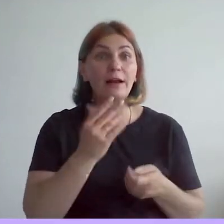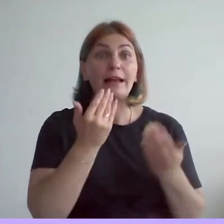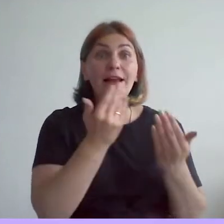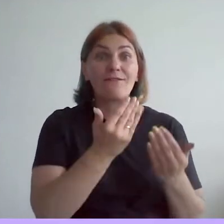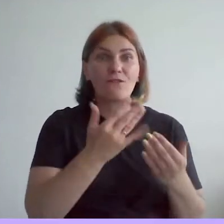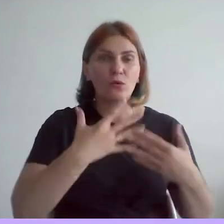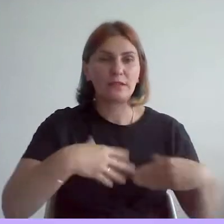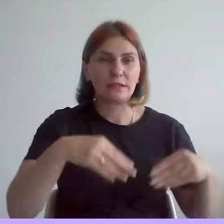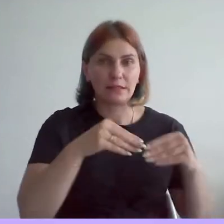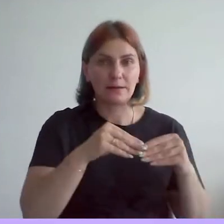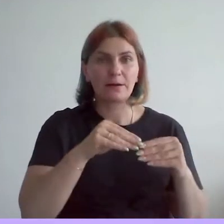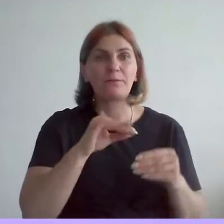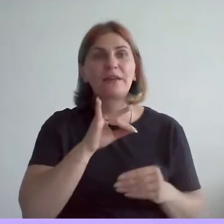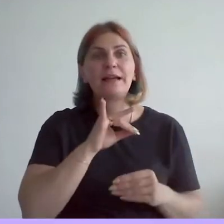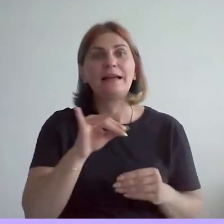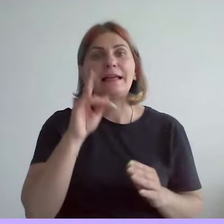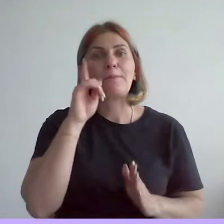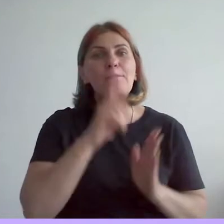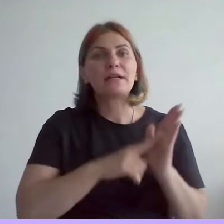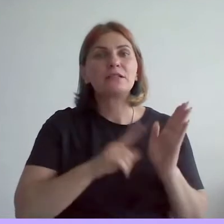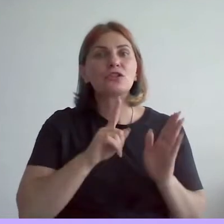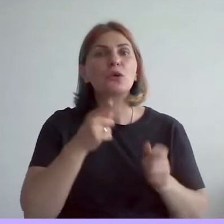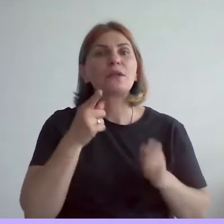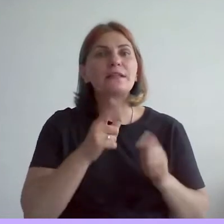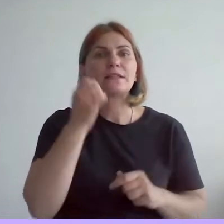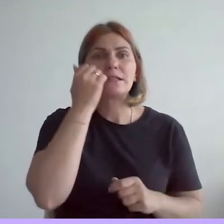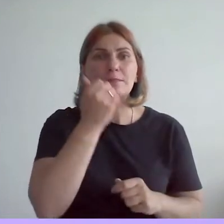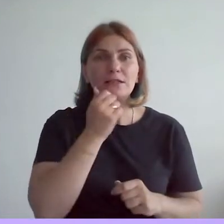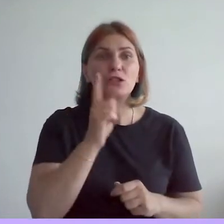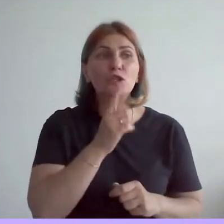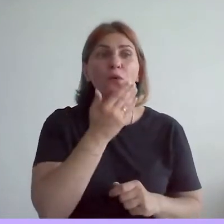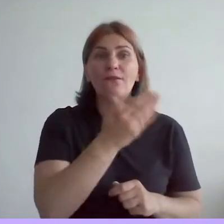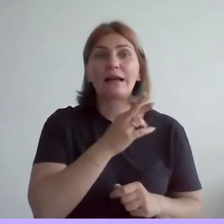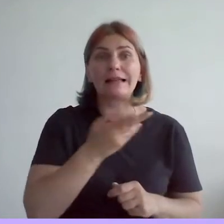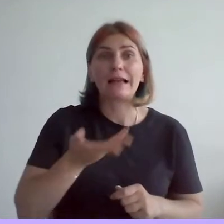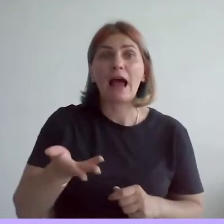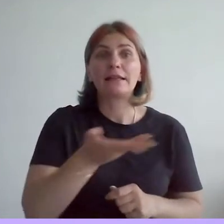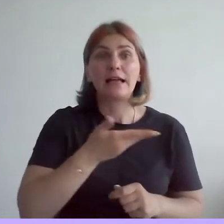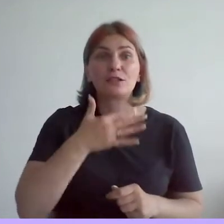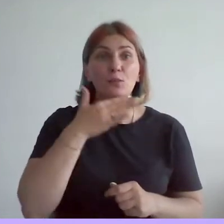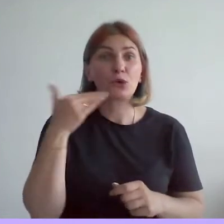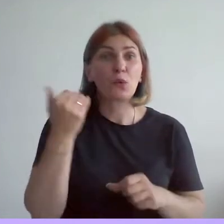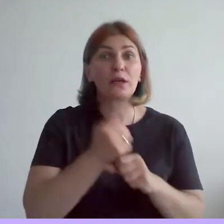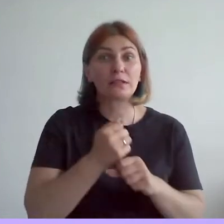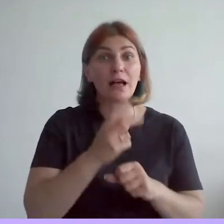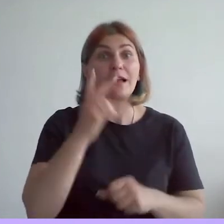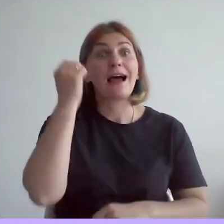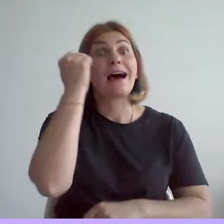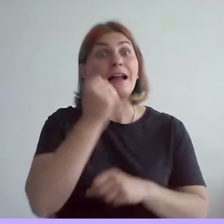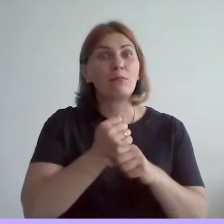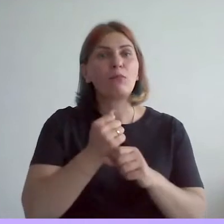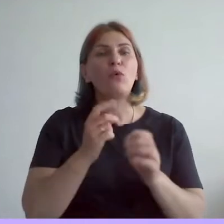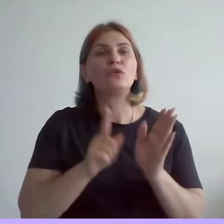всяческие признания в том, что действительно спасибо, что вы для нас многое сделали и делаете, рабочие стали поддерживать